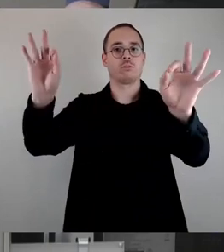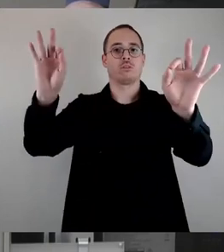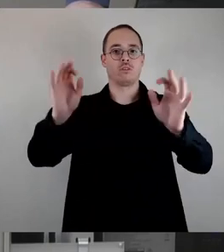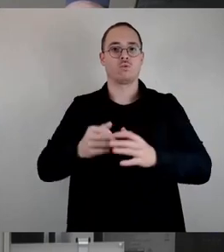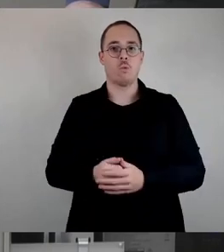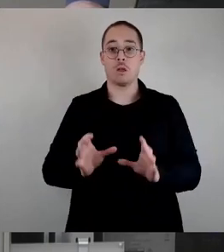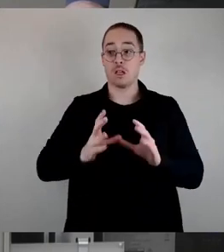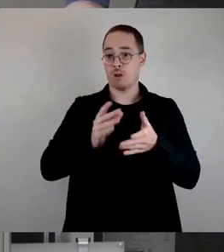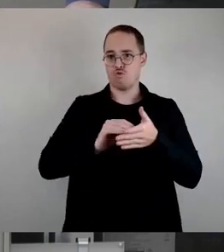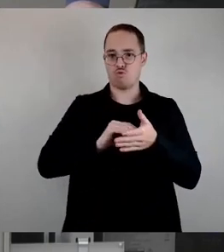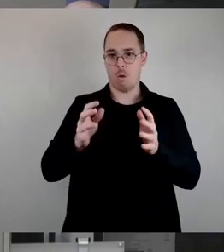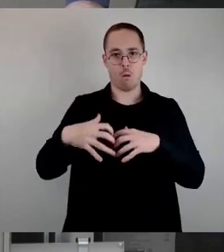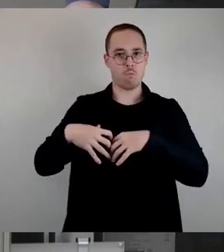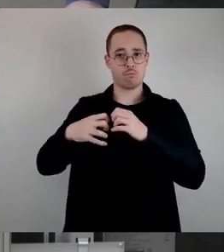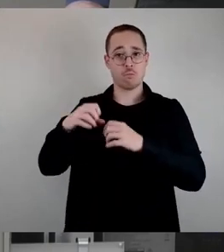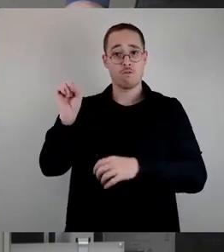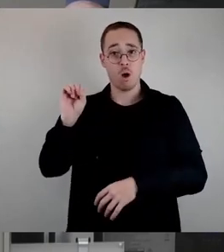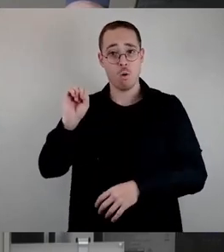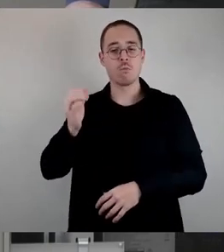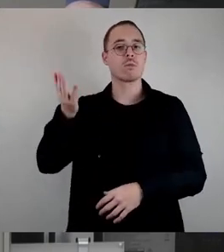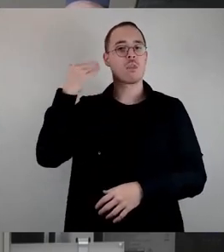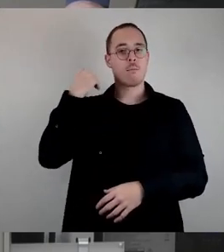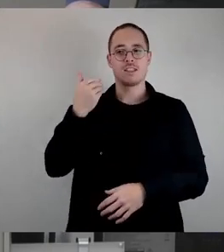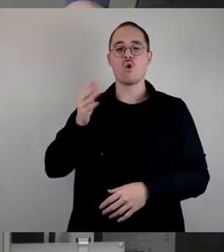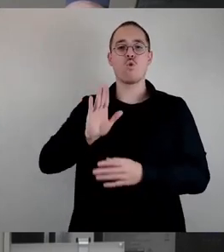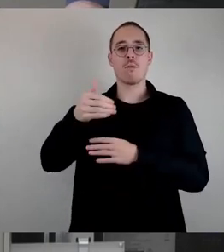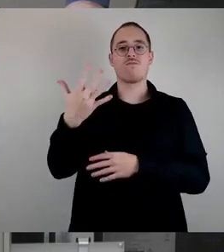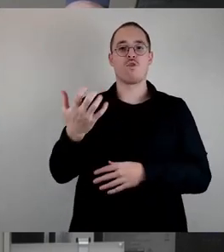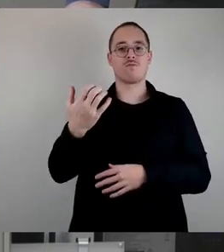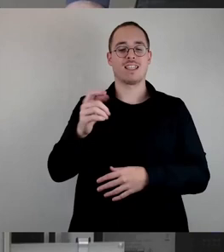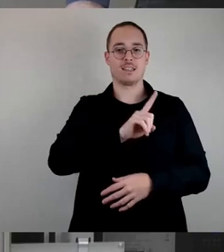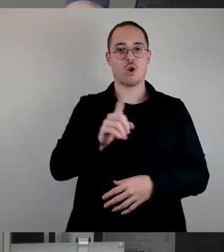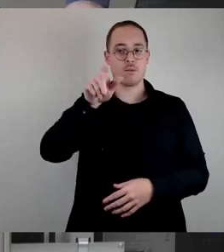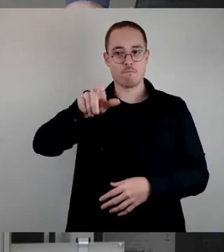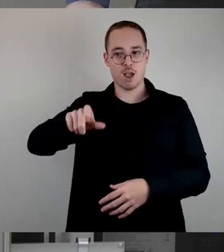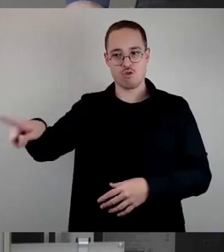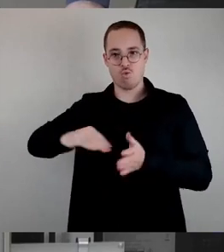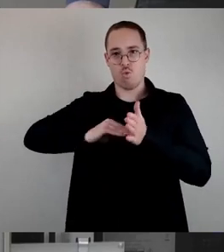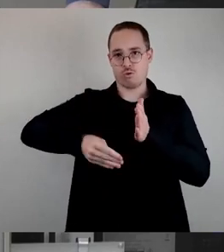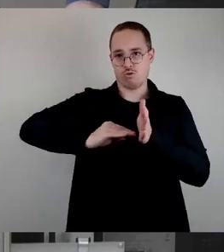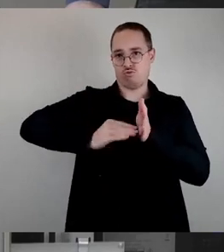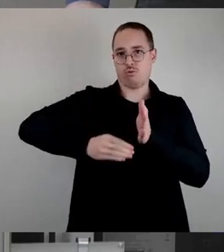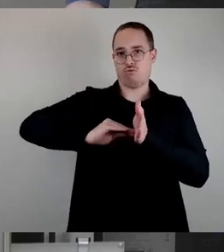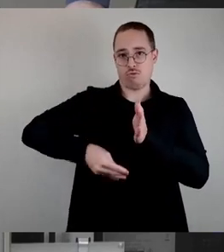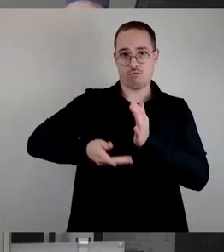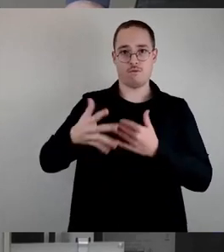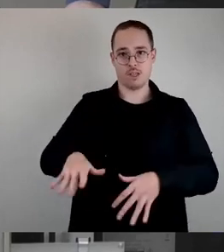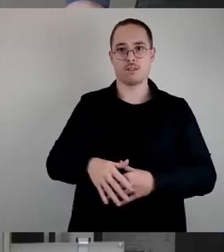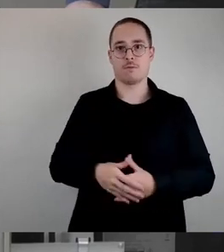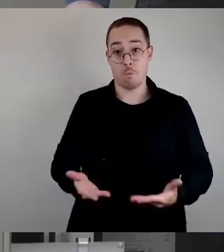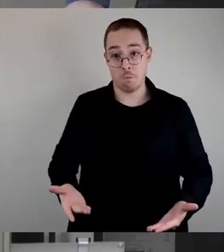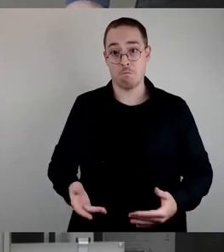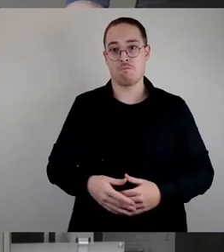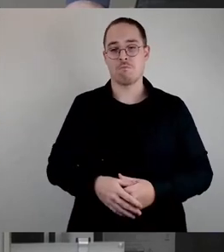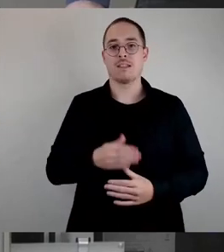in Sachsen den Volksantrag zur Einführung der Gemeinschaftsschule unterzeichnet haben. Und damit Gemeinschaftsschulen erfolgreich werden, braucht es die Beteiligung von